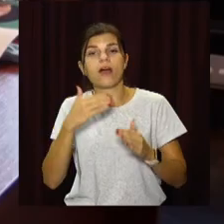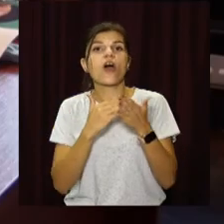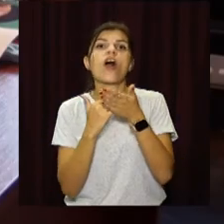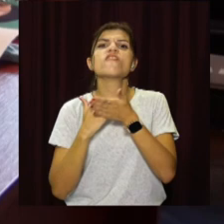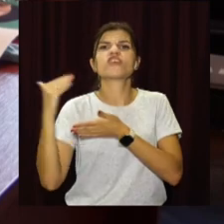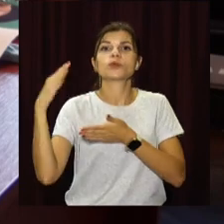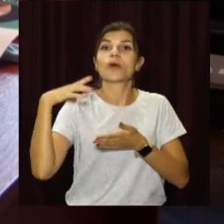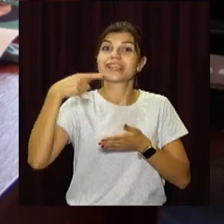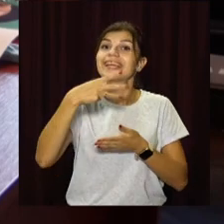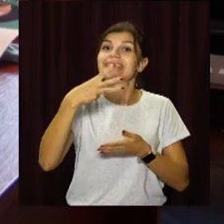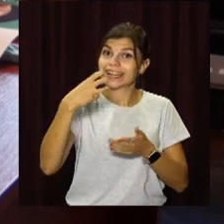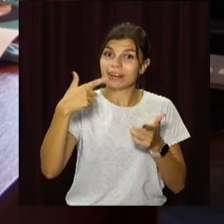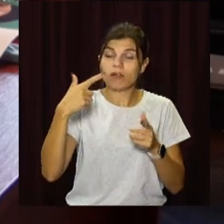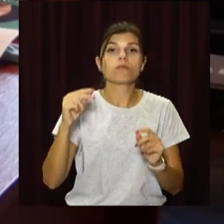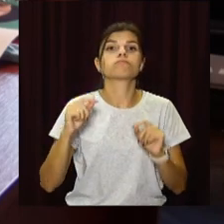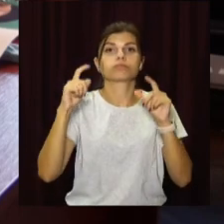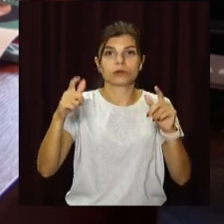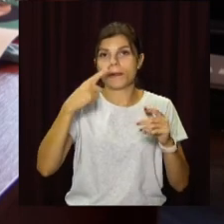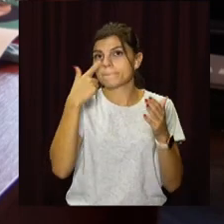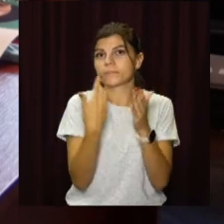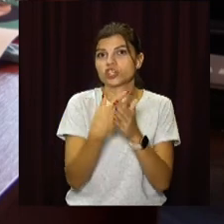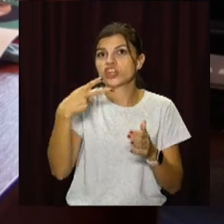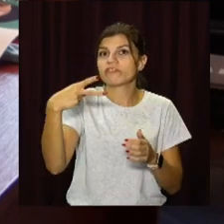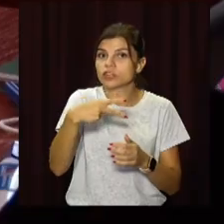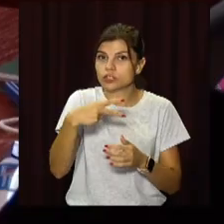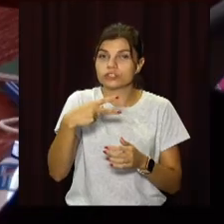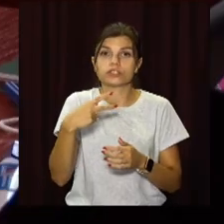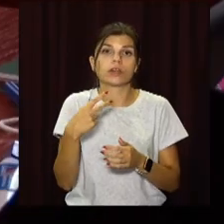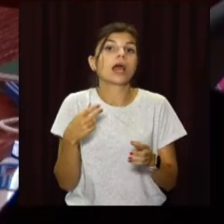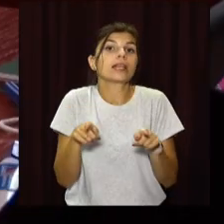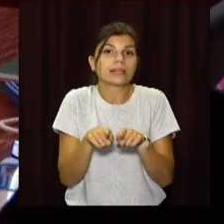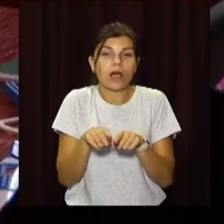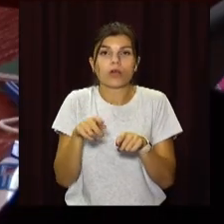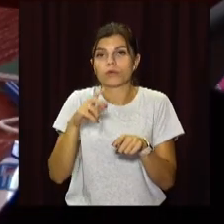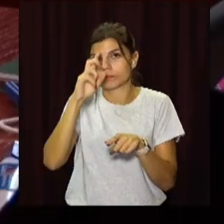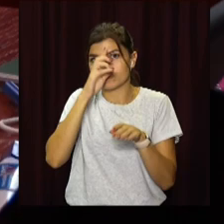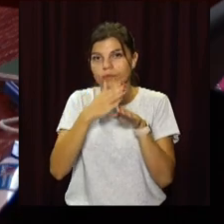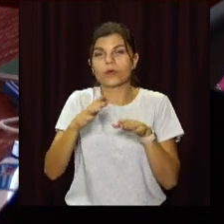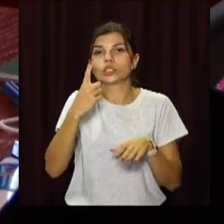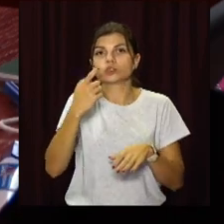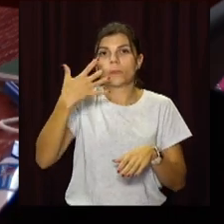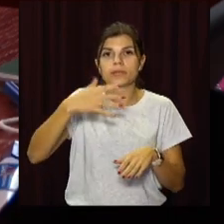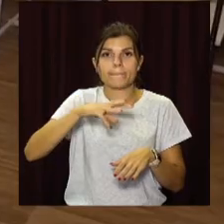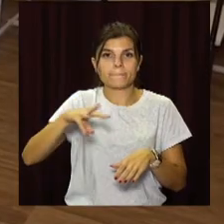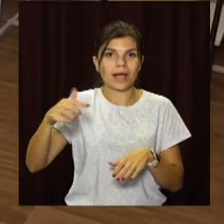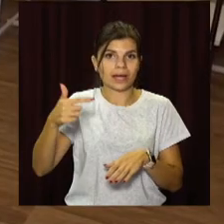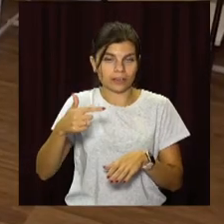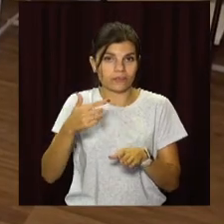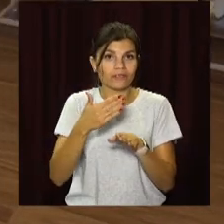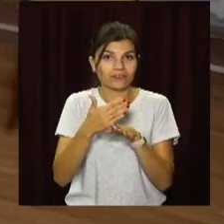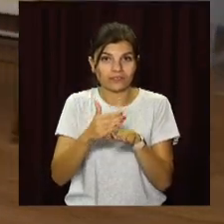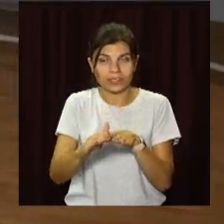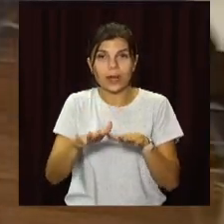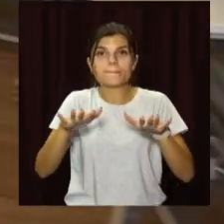взамість 1300 гривень отримуватимуть майже 2000. Також уряд виділив 150 мільйонів гривень субвенції